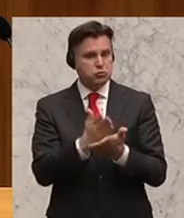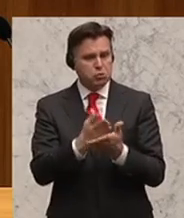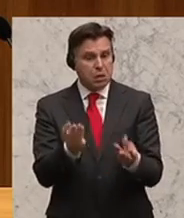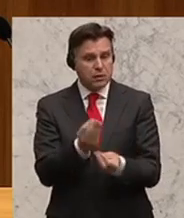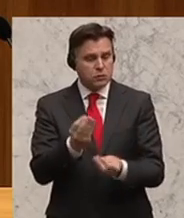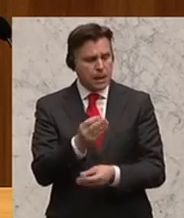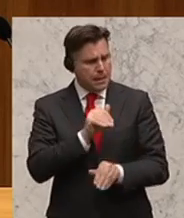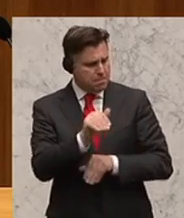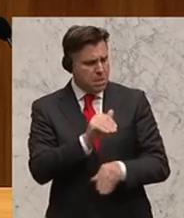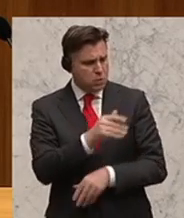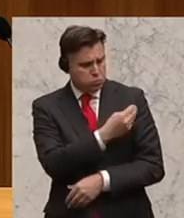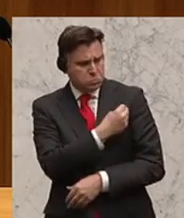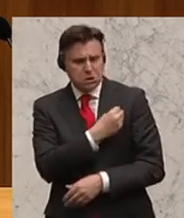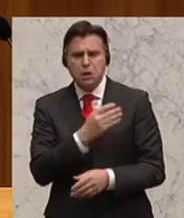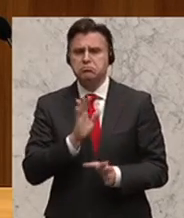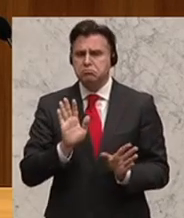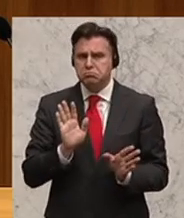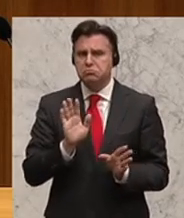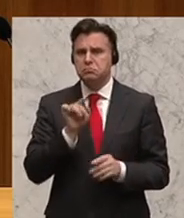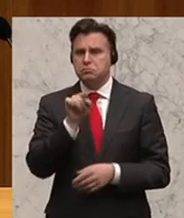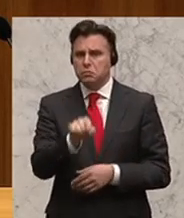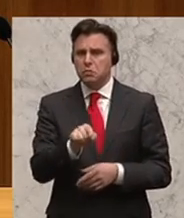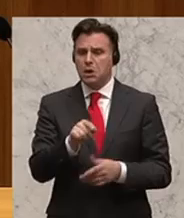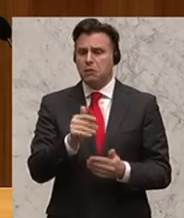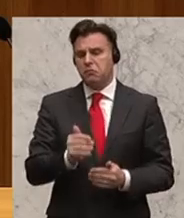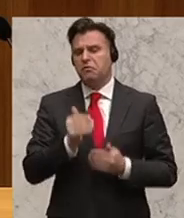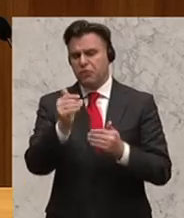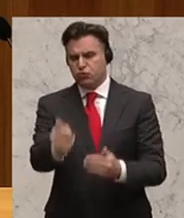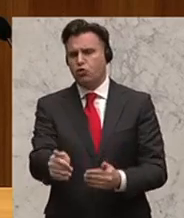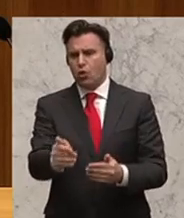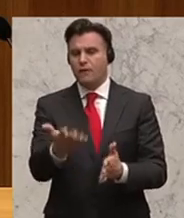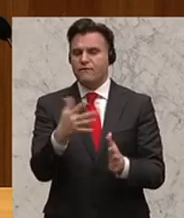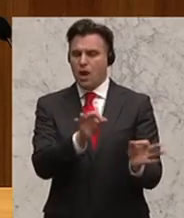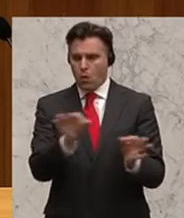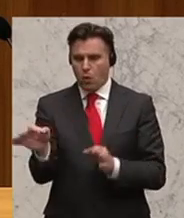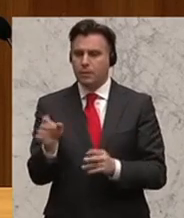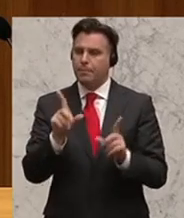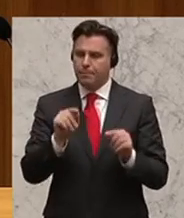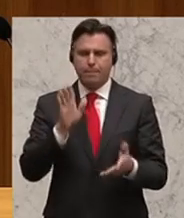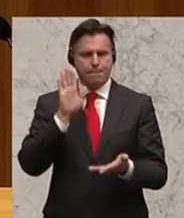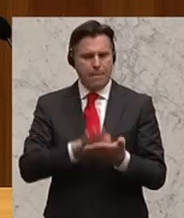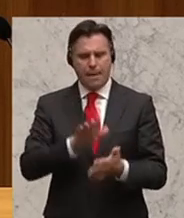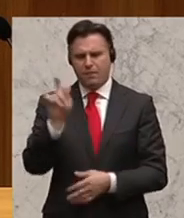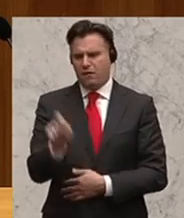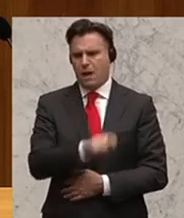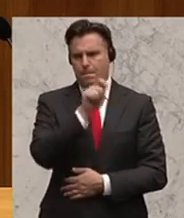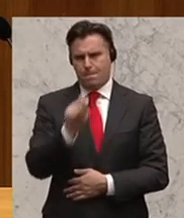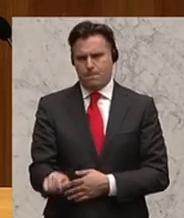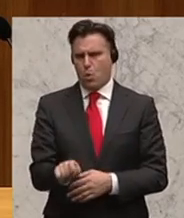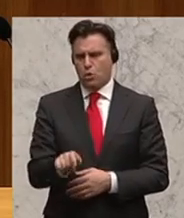absolut zugesichert, dass es hier, wenn auch wiederum verschoben, in die Verordnung zu einem absoluten Verbot